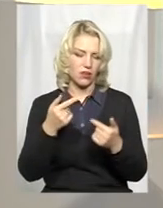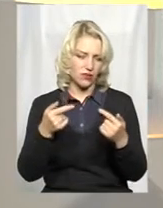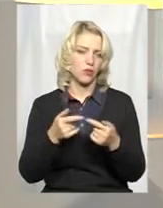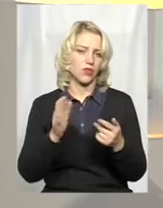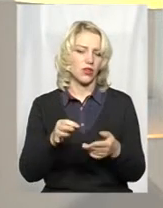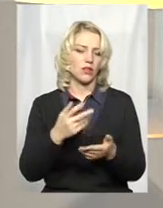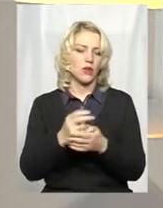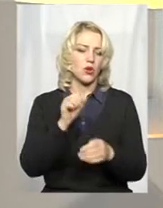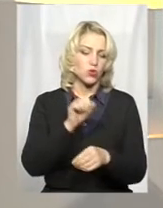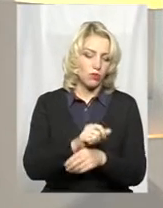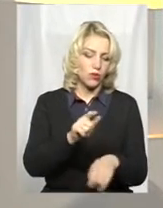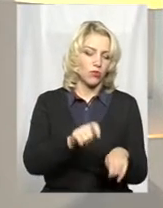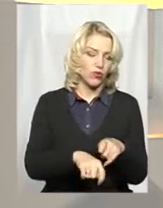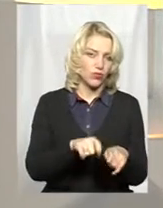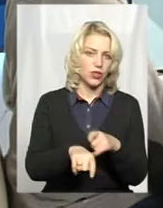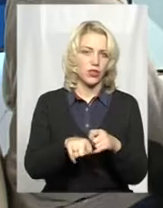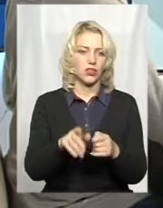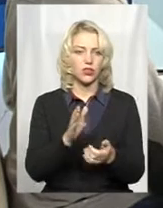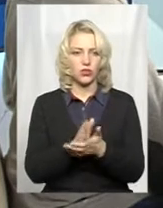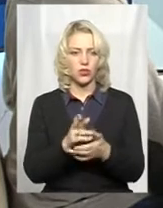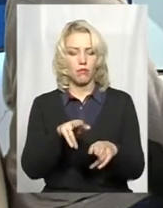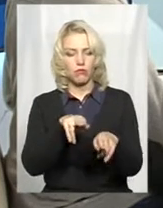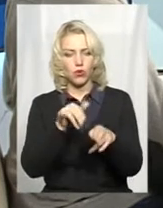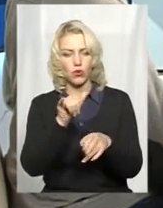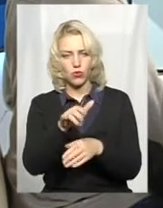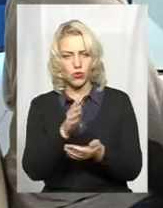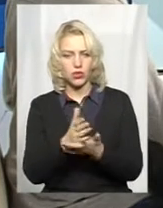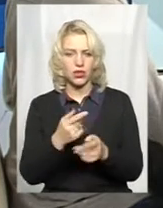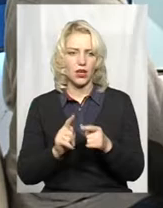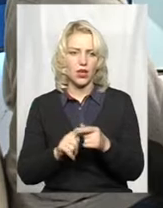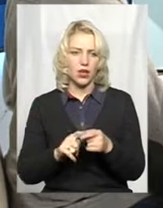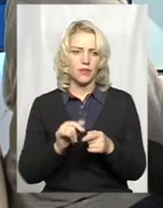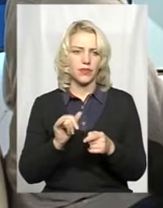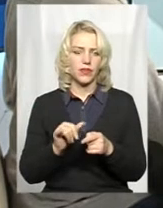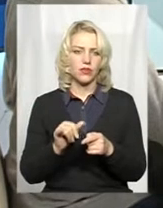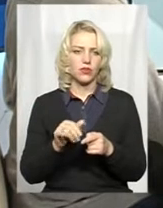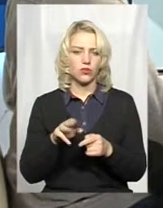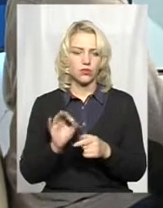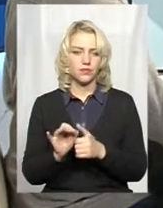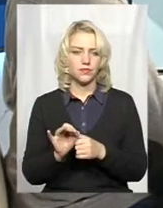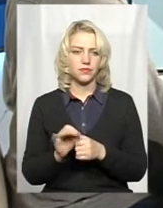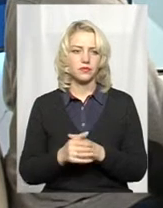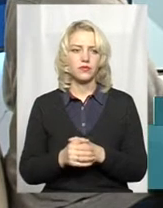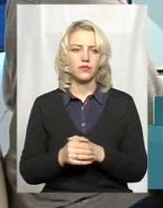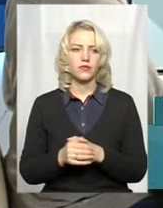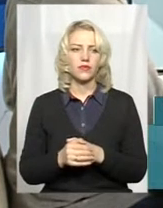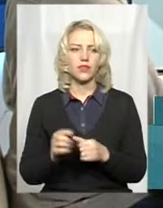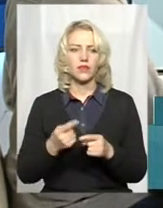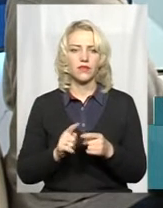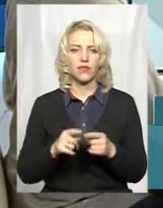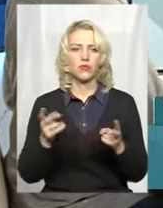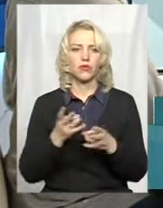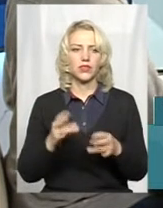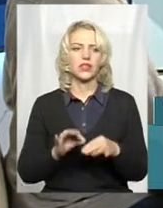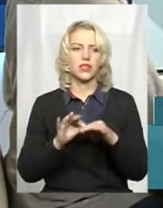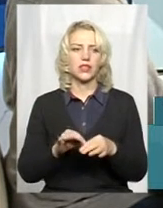скажімо так, перевірили, що він там перебуває з місливською зброєю, він, відповідно, проводить полювання, він має нести